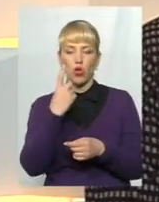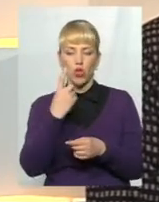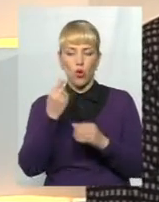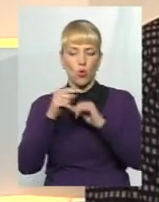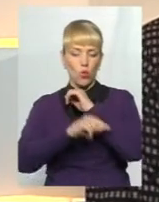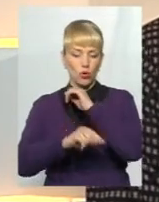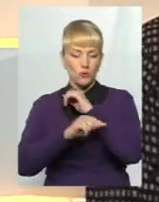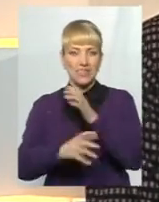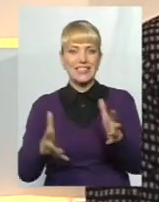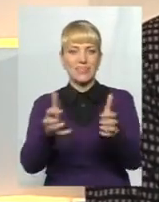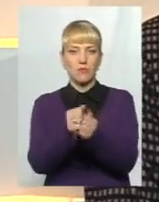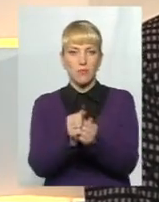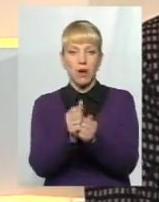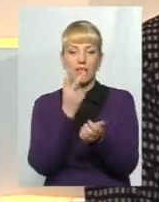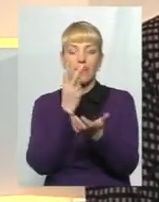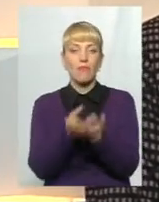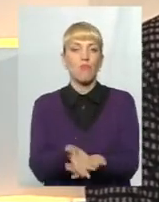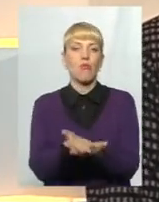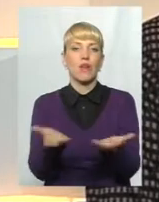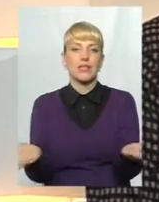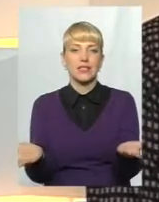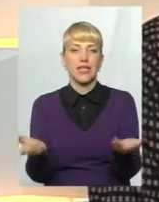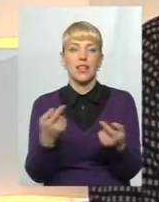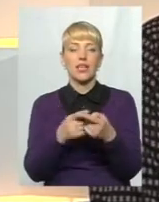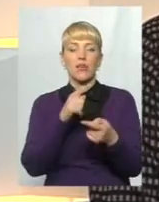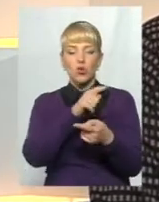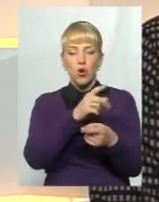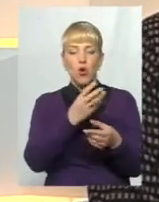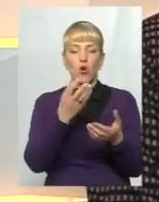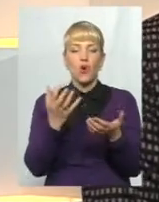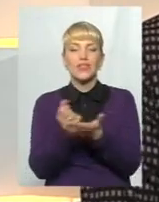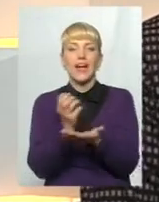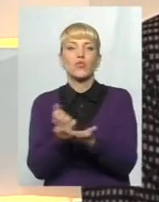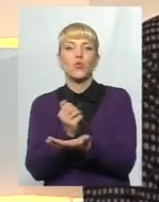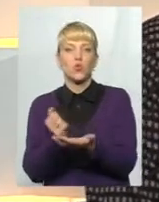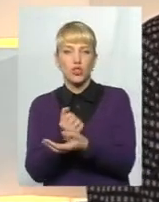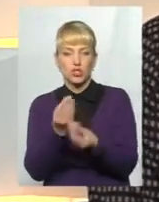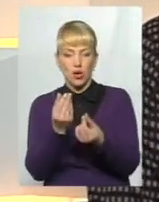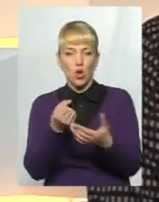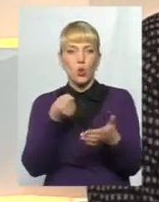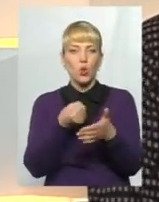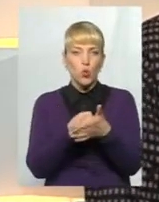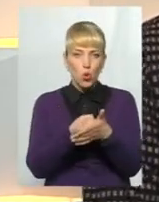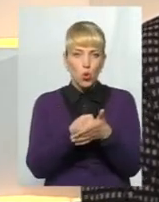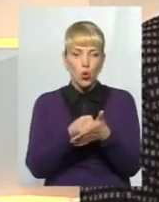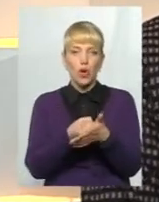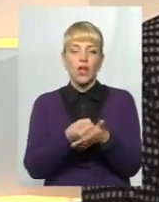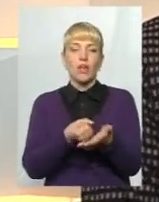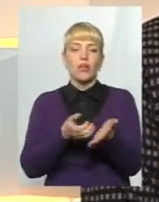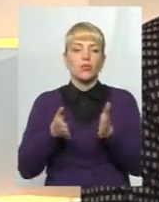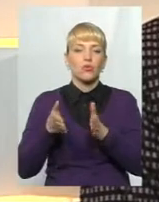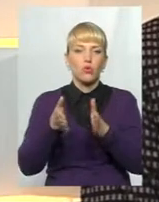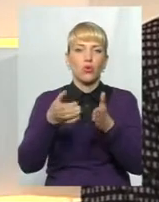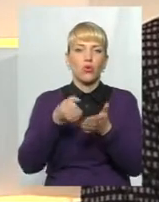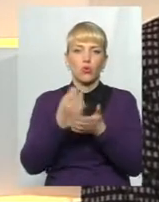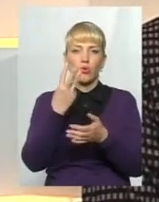спіймали і показали усю цепочку надходження його грошей до трьохлітрової банки і продемонстрували, що